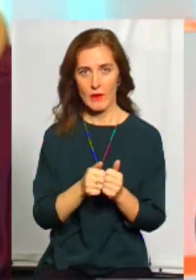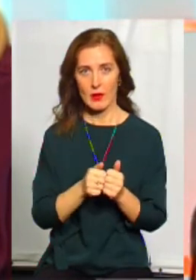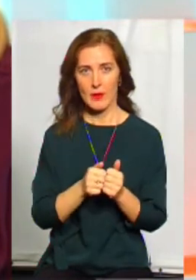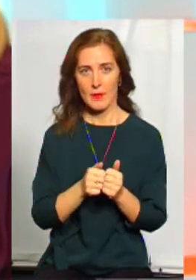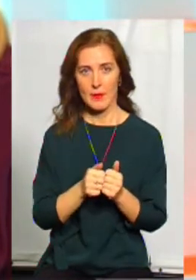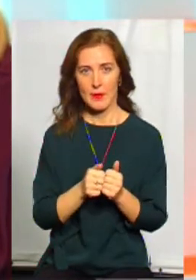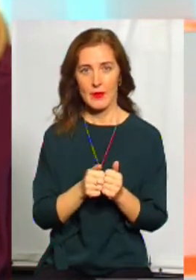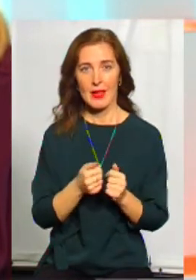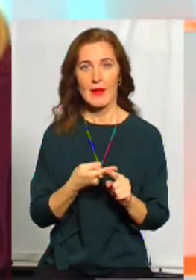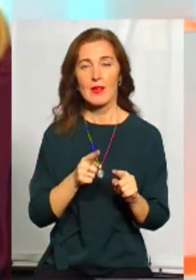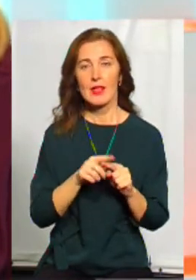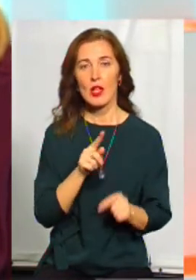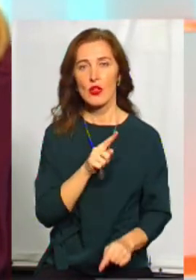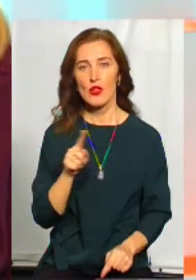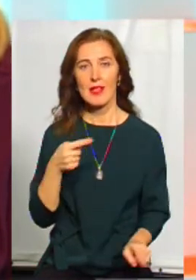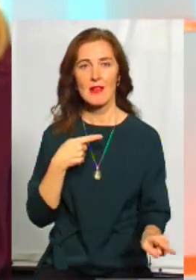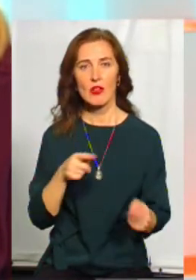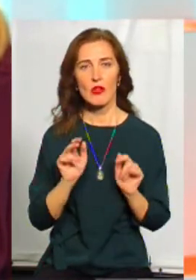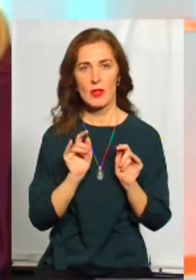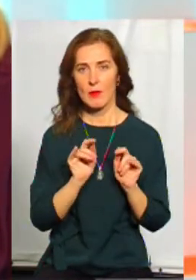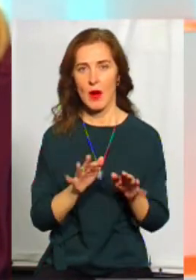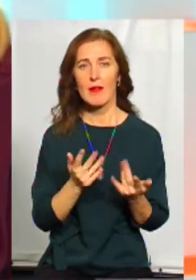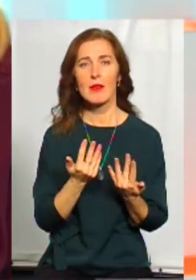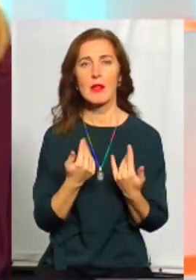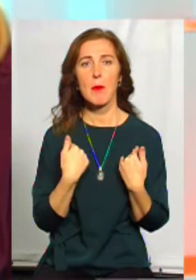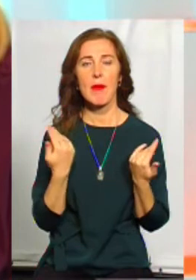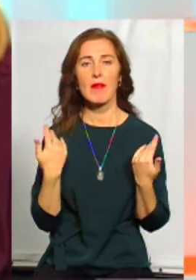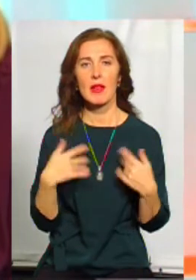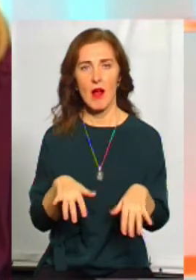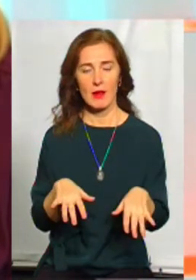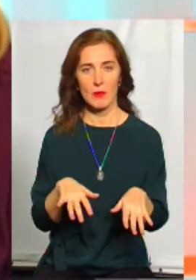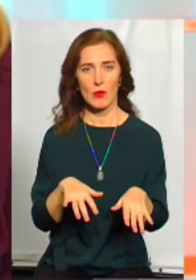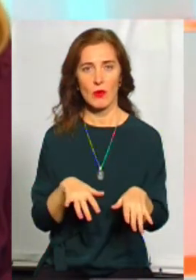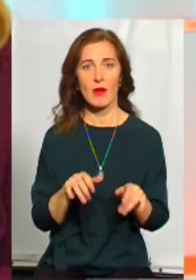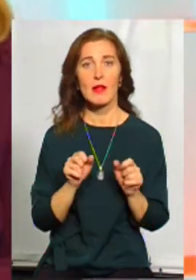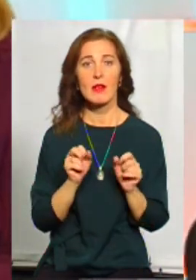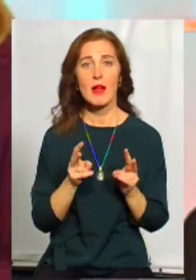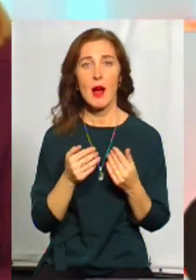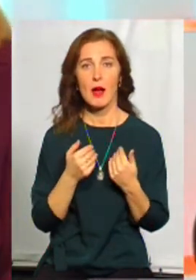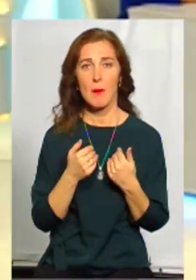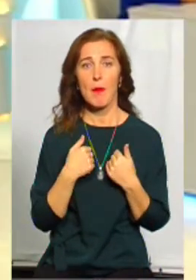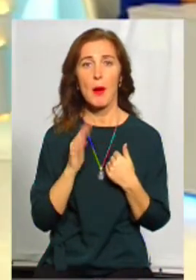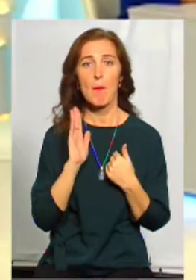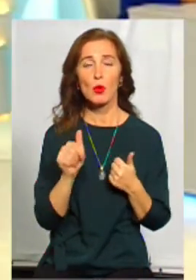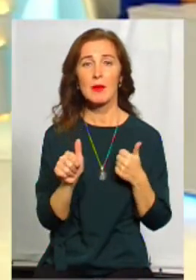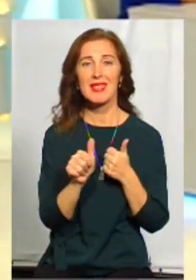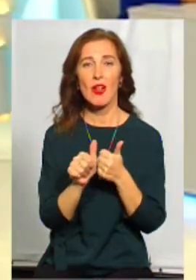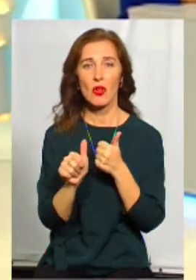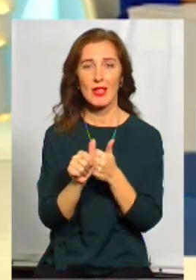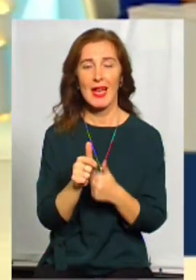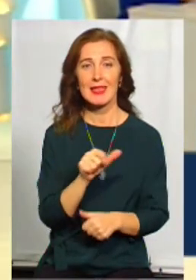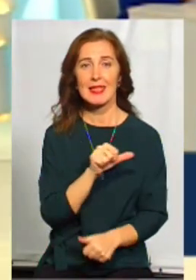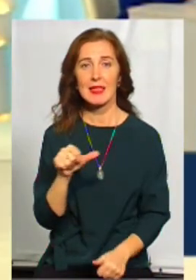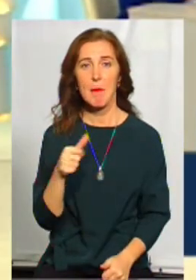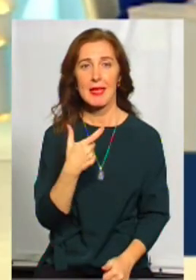і ця, і цей час. Інша справа, скільки ми втратимо, як ми будемо нас доганяти самі себе